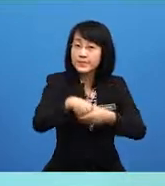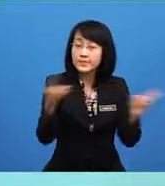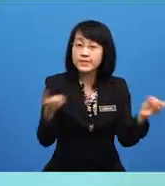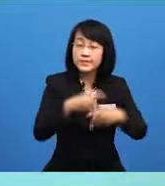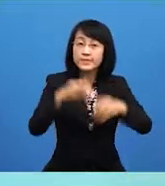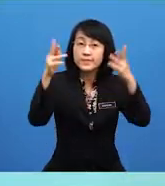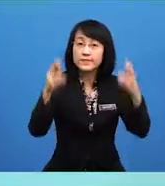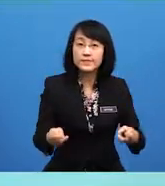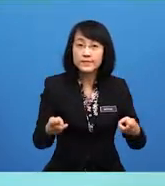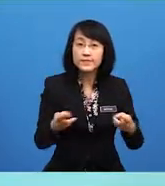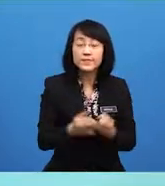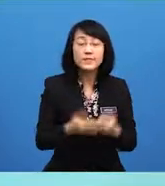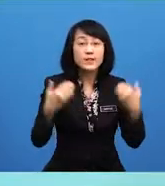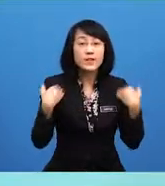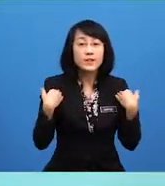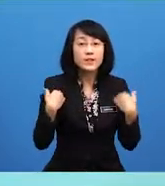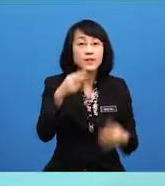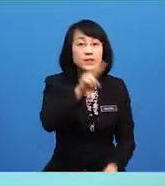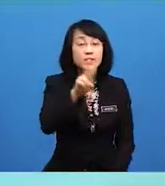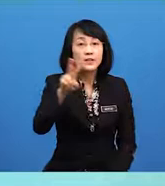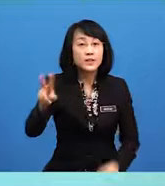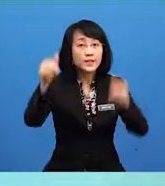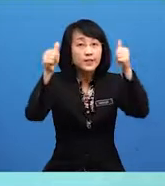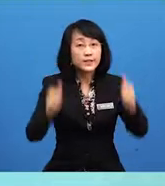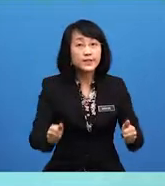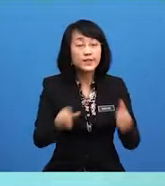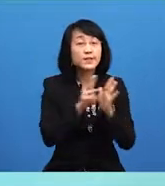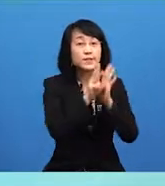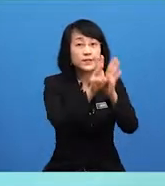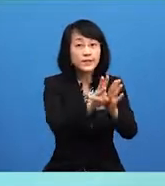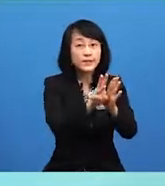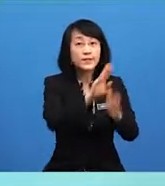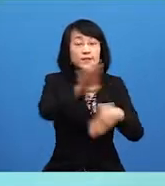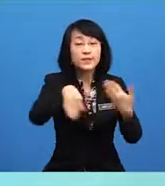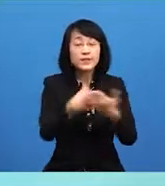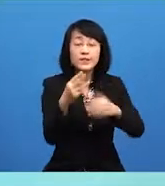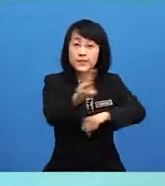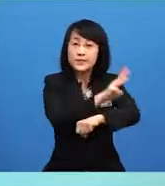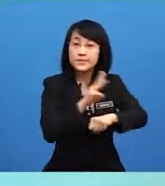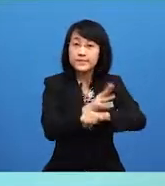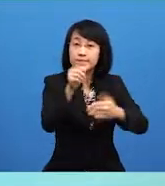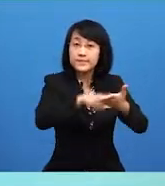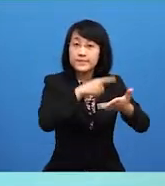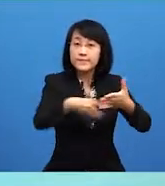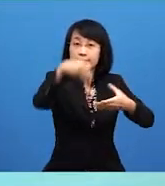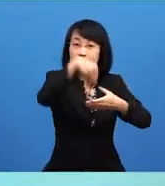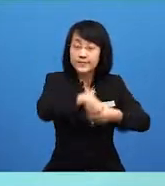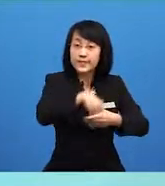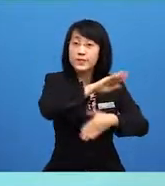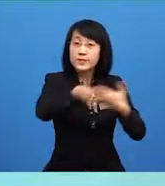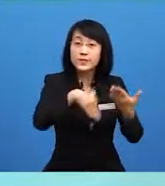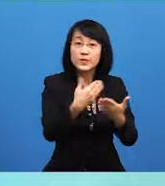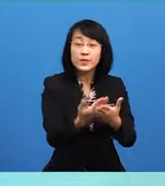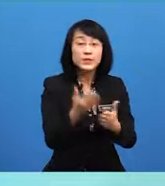mengandungi 222 orang ahli yang mewakili semua kawasan pilihan raya di seluruh negara